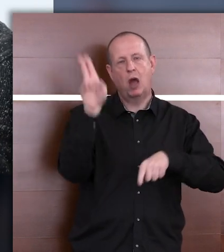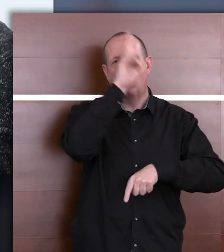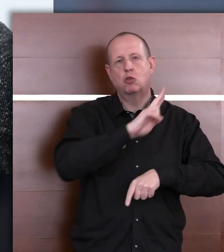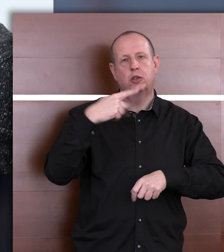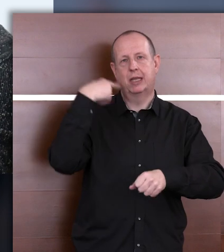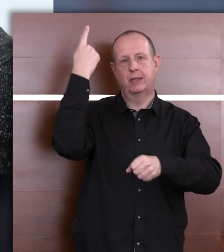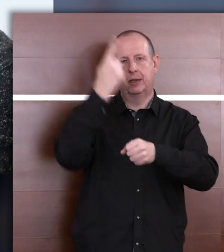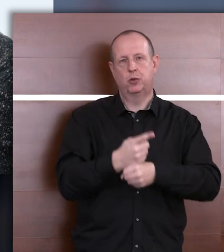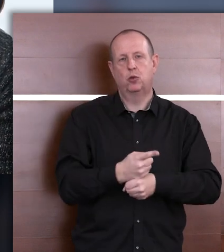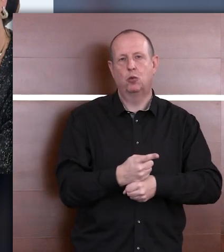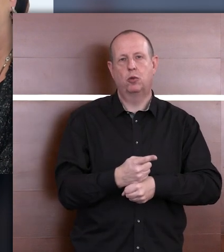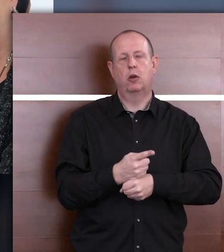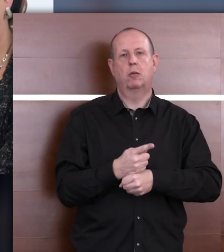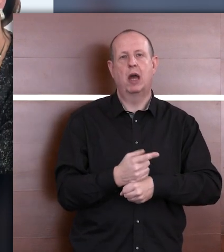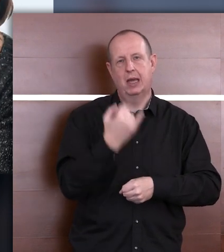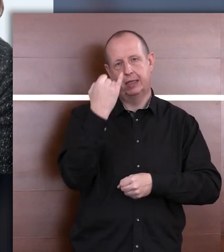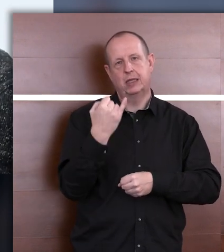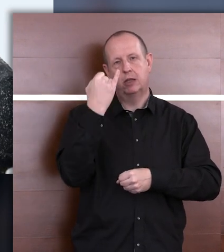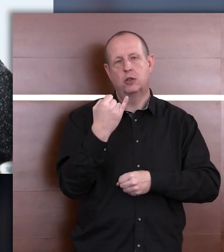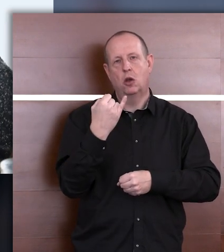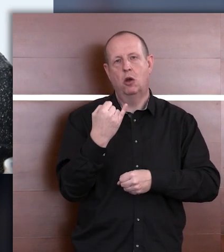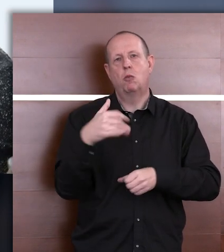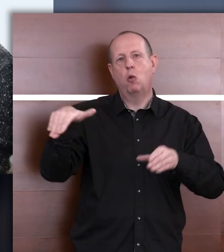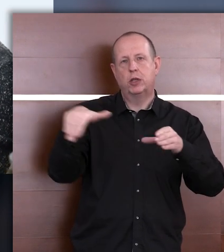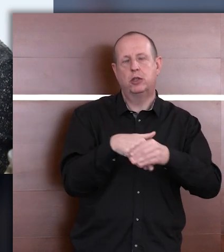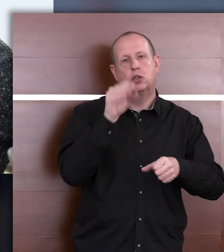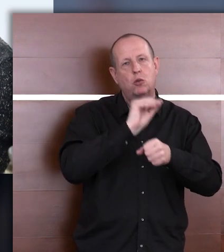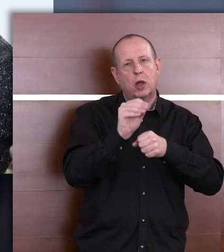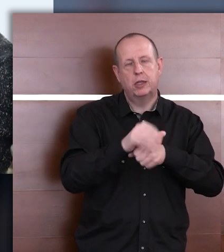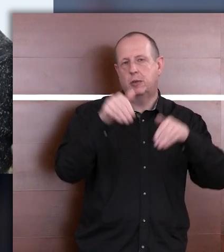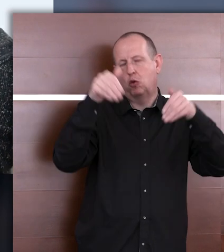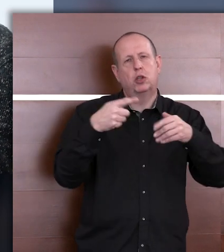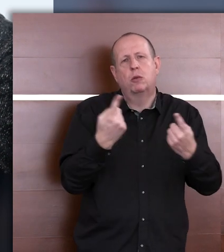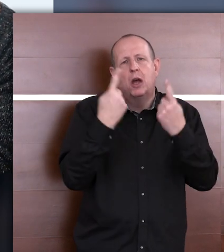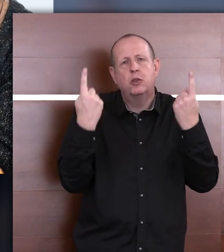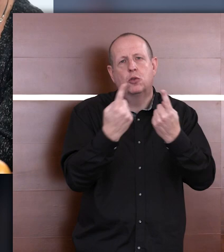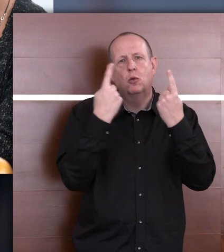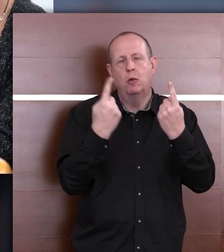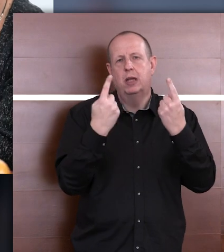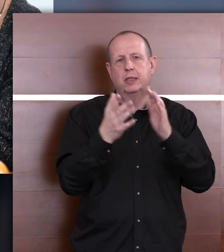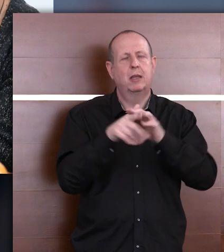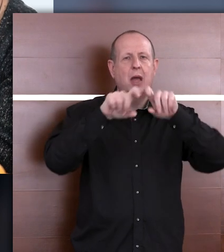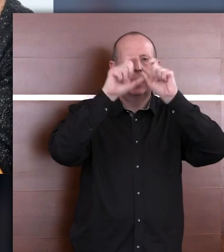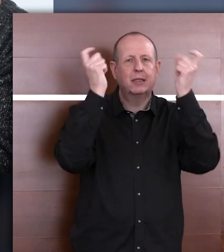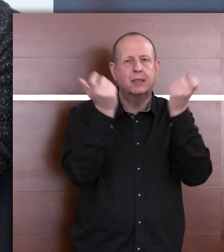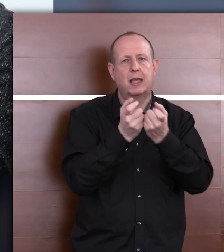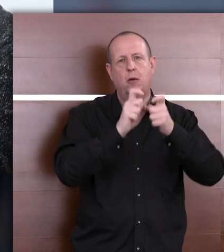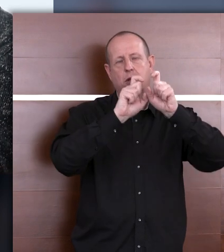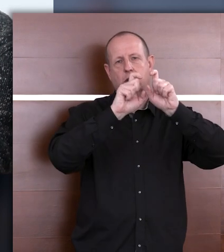decyzję, żeby to dziecko mogło w pełni uczestniczyć w edukacji. Także to są takie sytuacje, które jednak cały czas